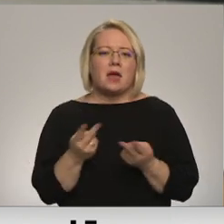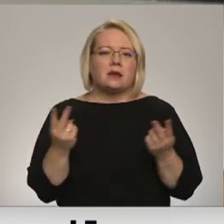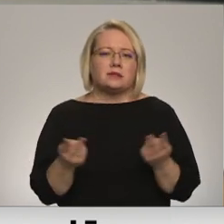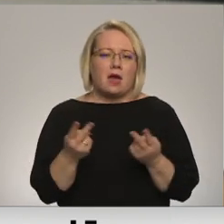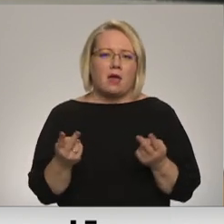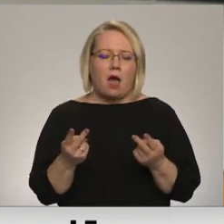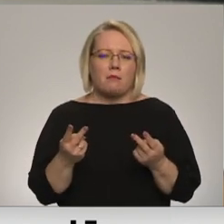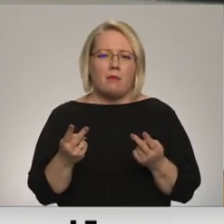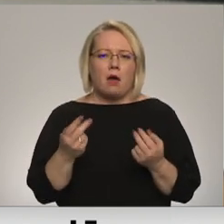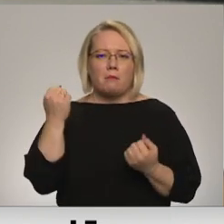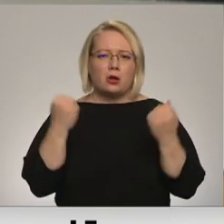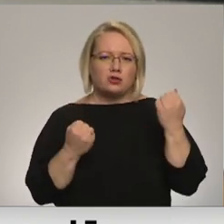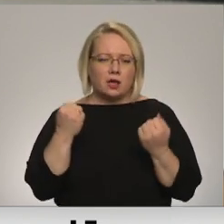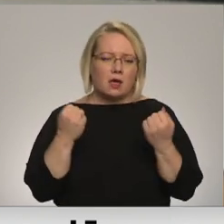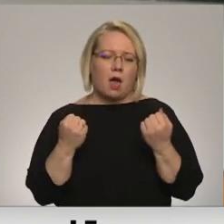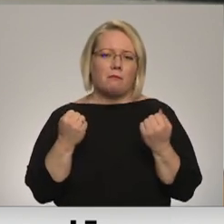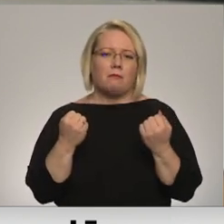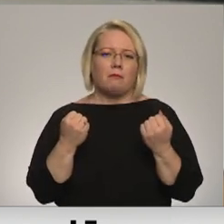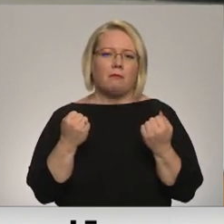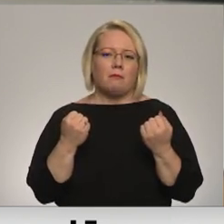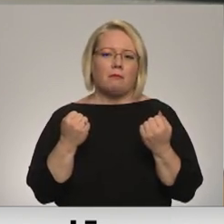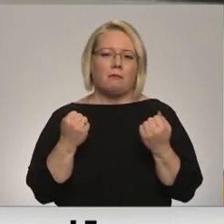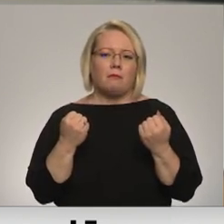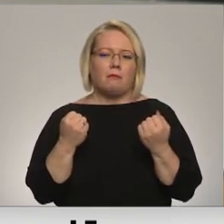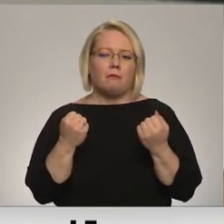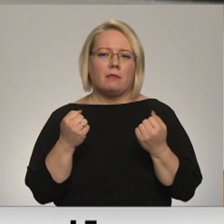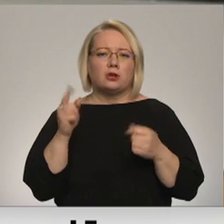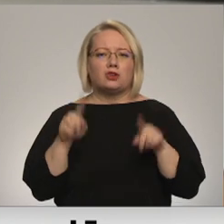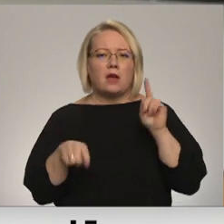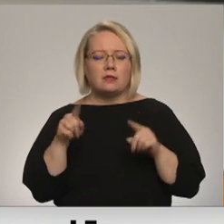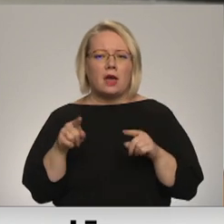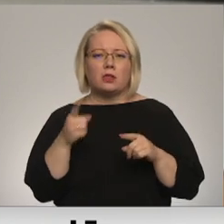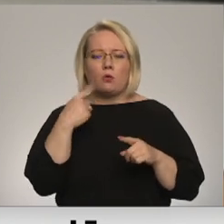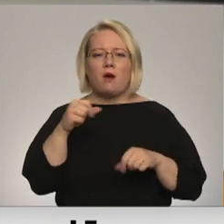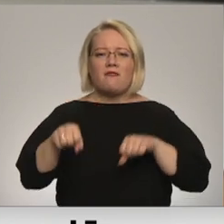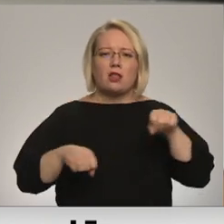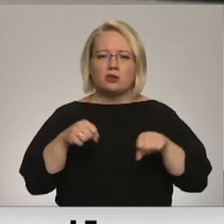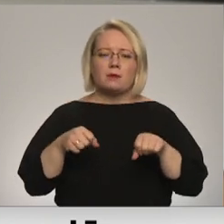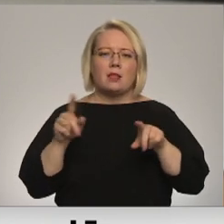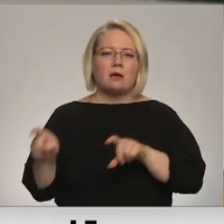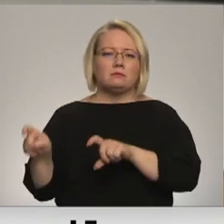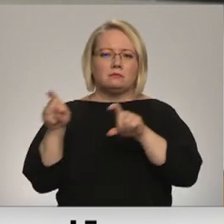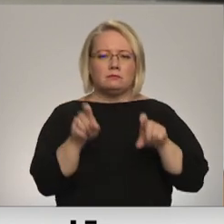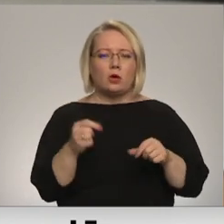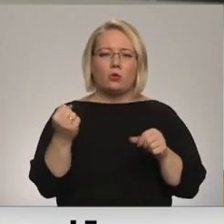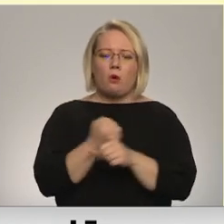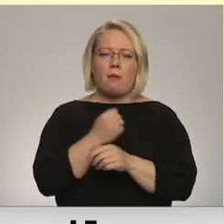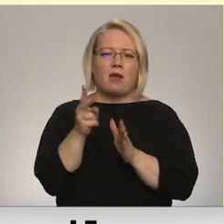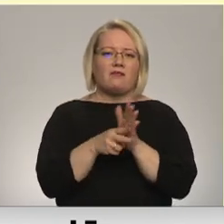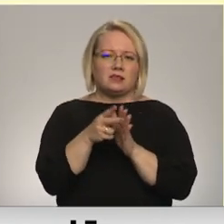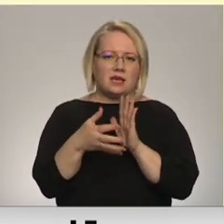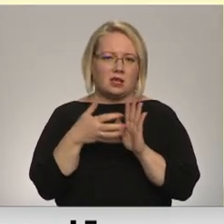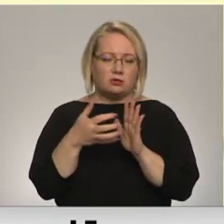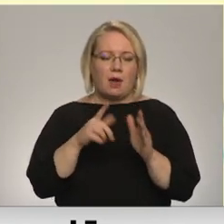automašīnām, šatad no velsipēdiem, lai pārsēstos tomēr uz vilcieni.